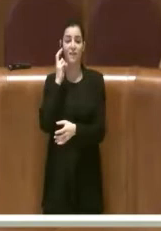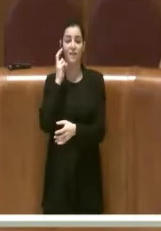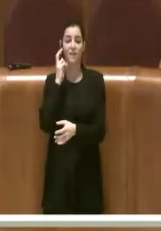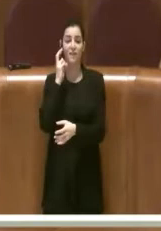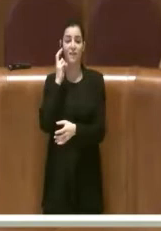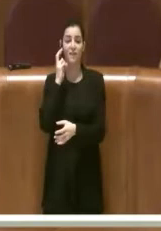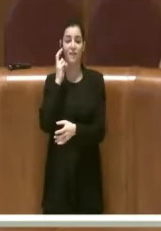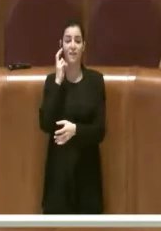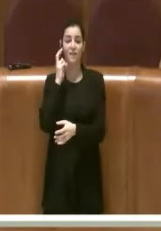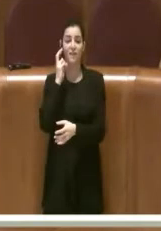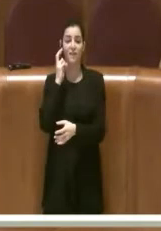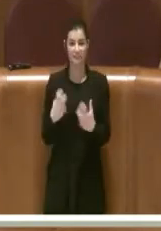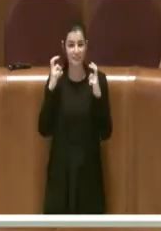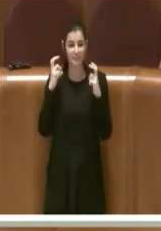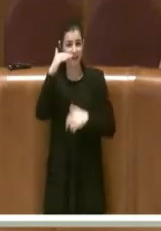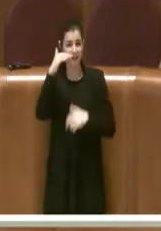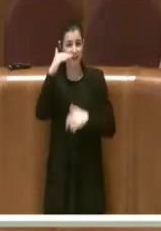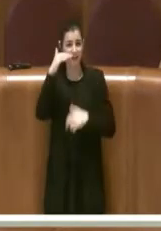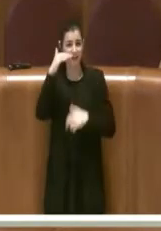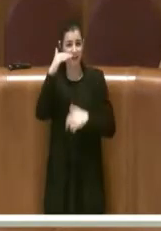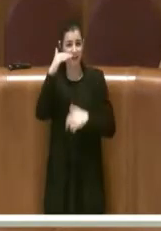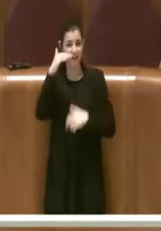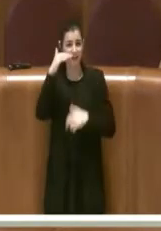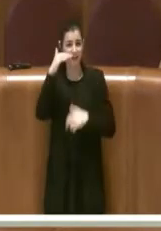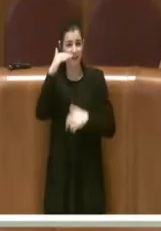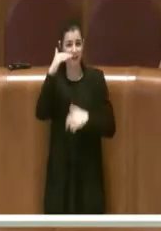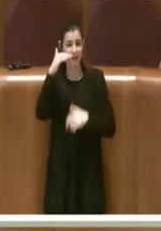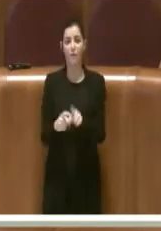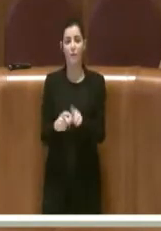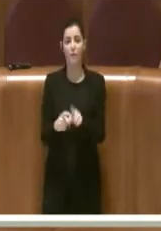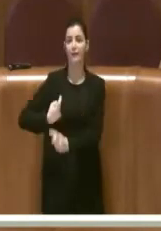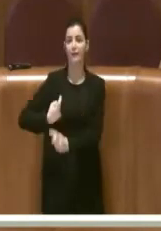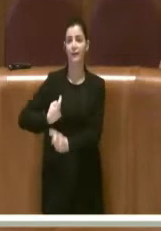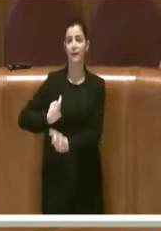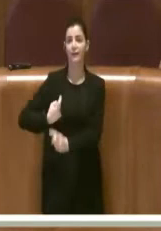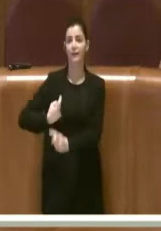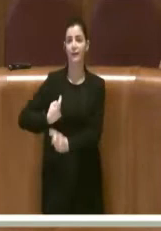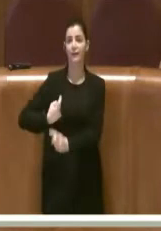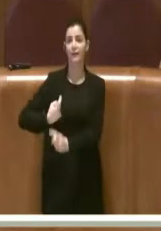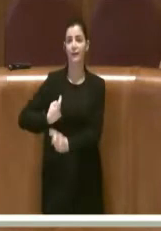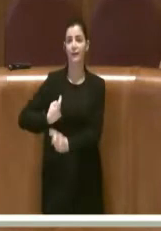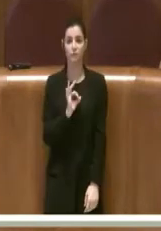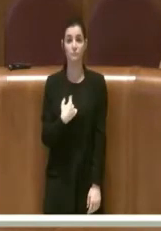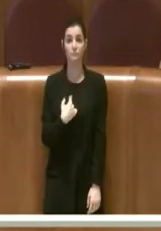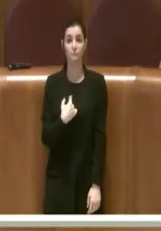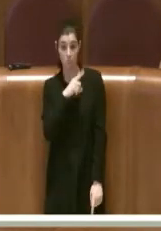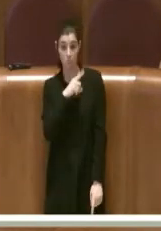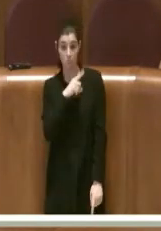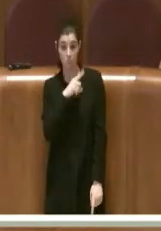Dopo fatica oggi ritorniamo al punto zero su questo tema e ovviamente non staremo in silenzio.